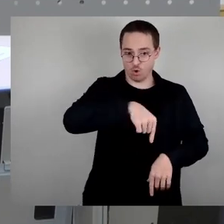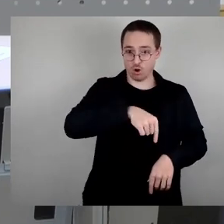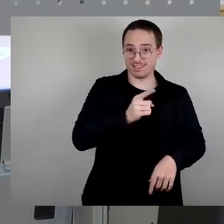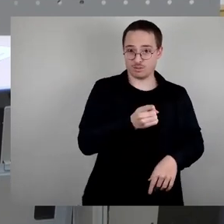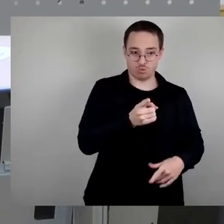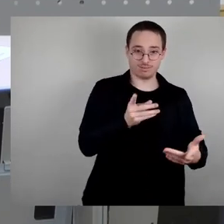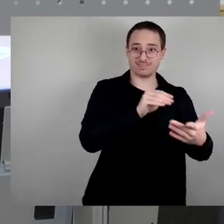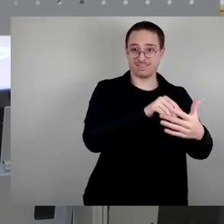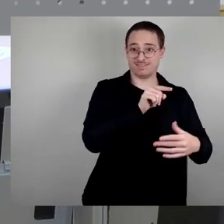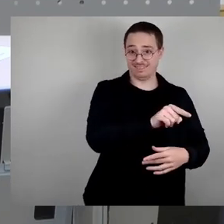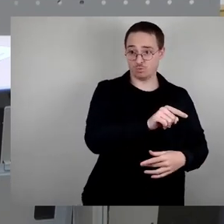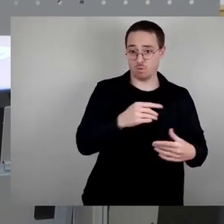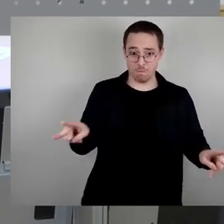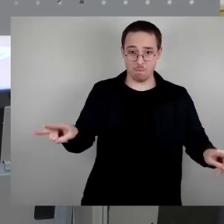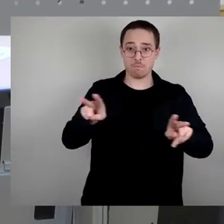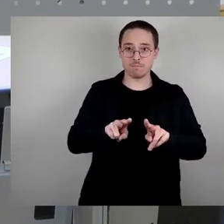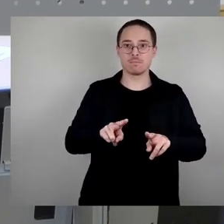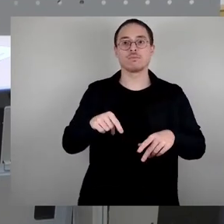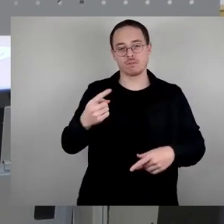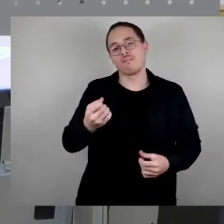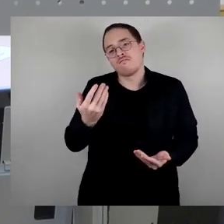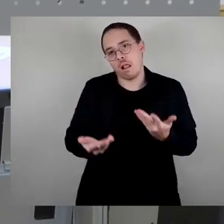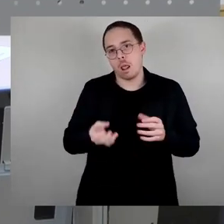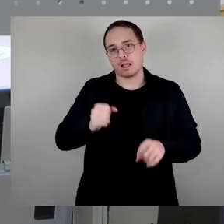von Mahnung, Erinnern, Gedenken.